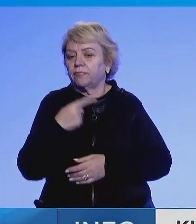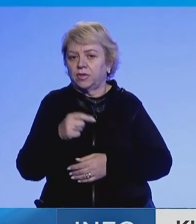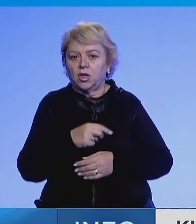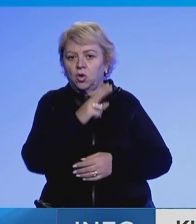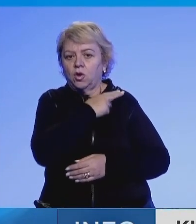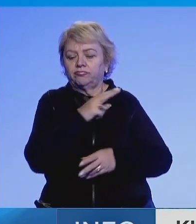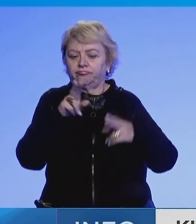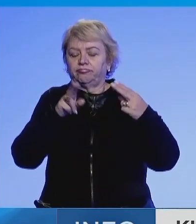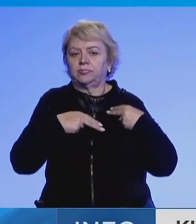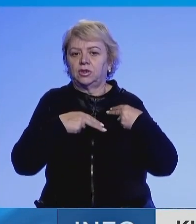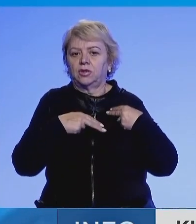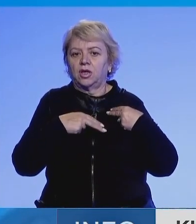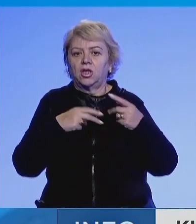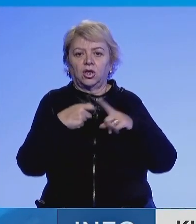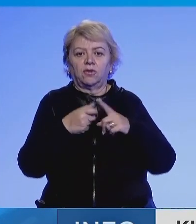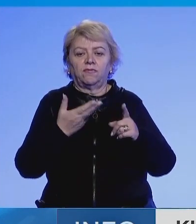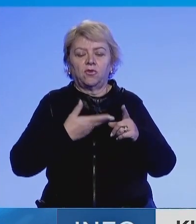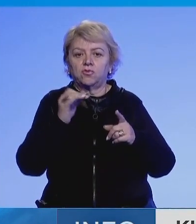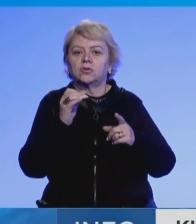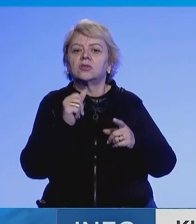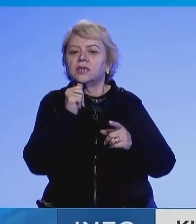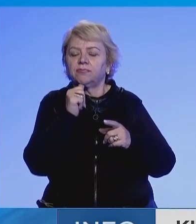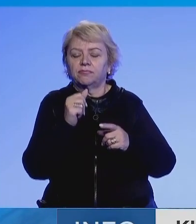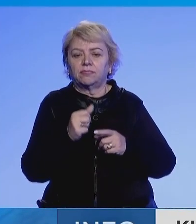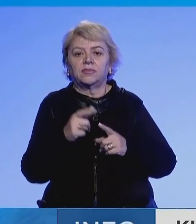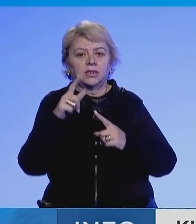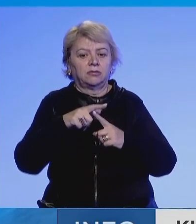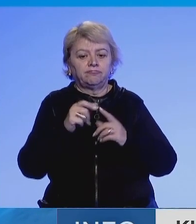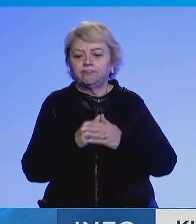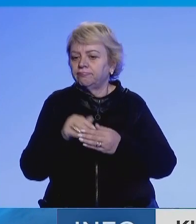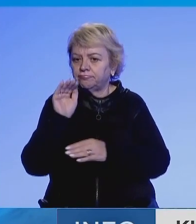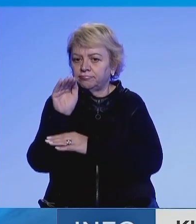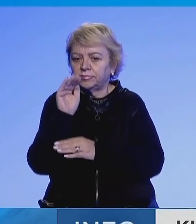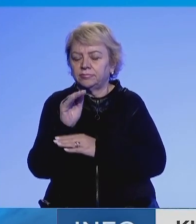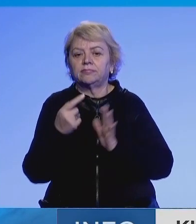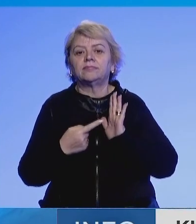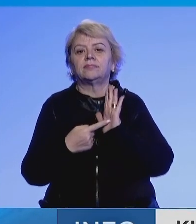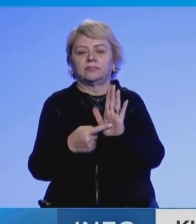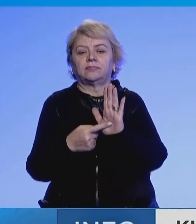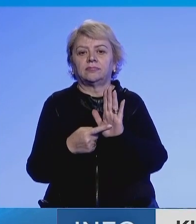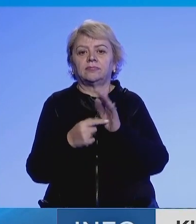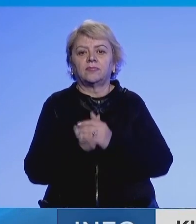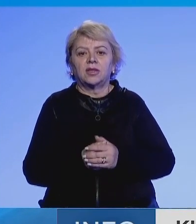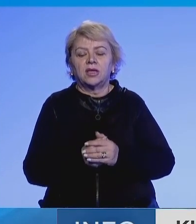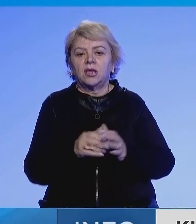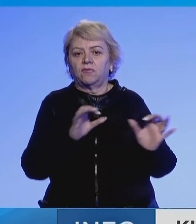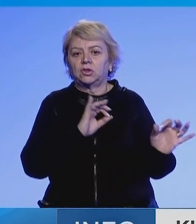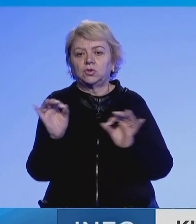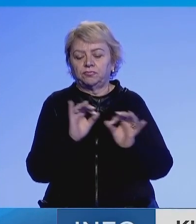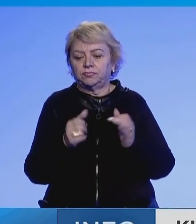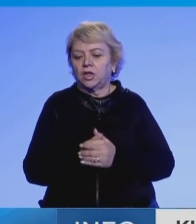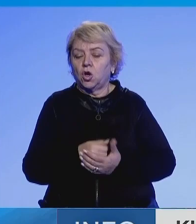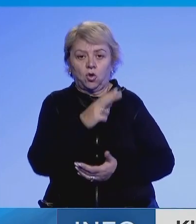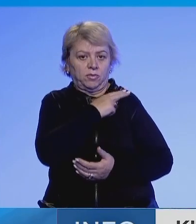Këforit. Kurti e një oftoja të për zhvillimet në vend, për punën e qeveris dhe synimet e saj me theks në fushën e siguris. Ndërsa